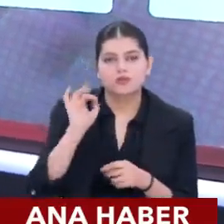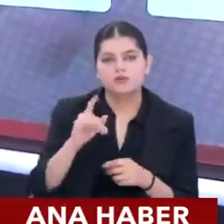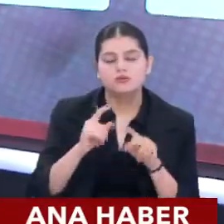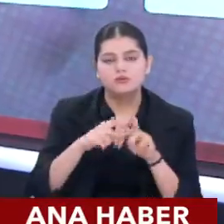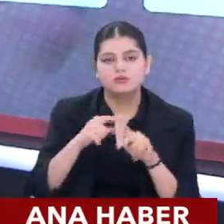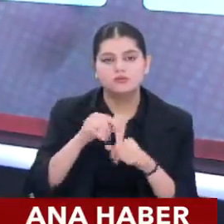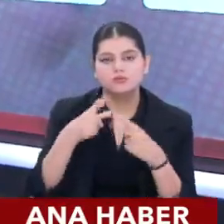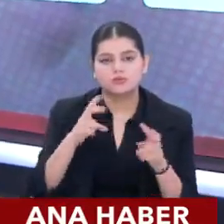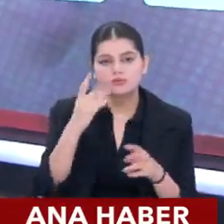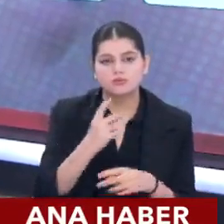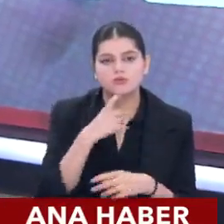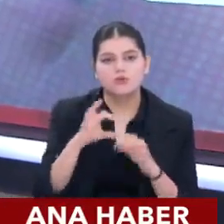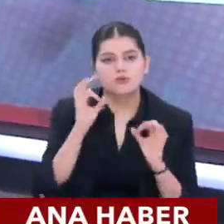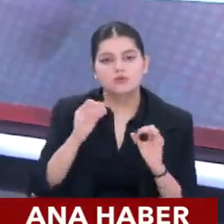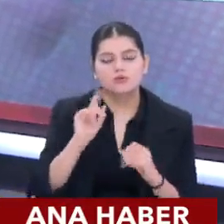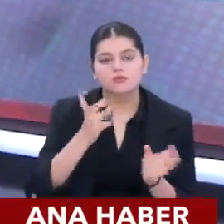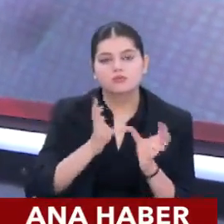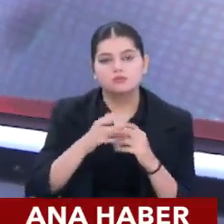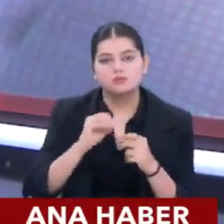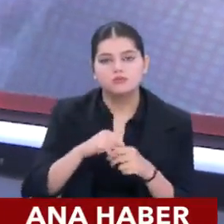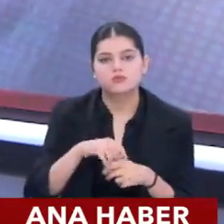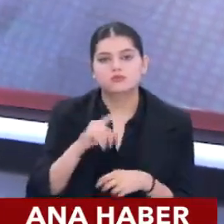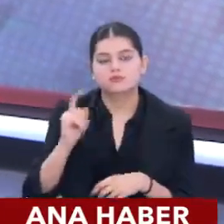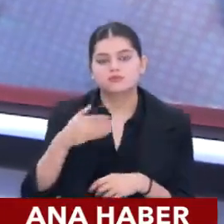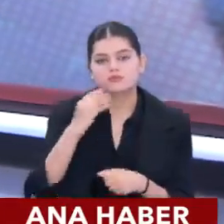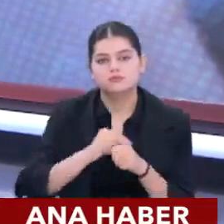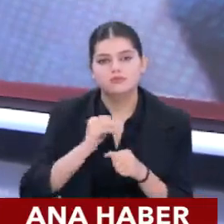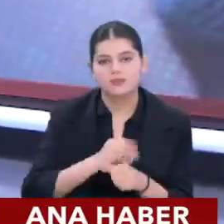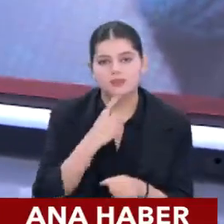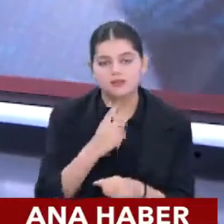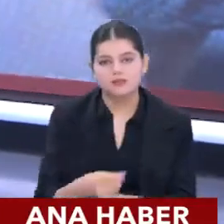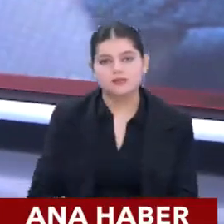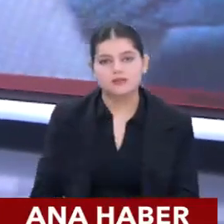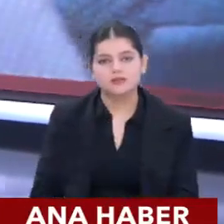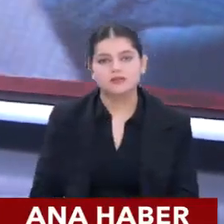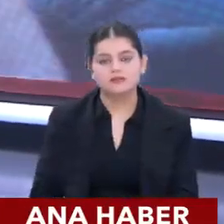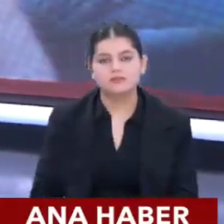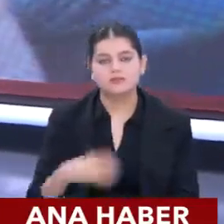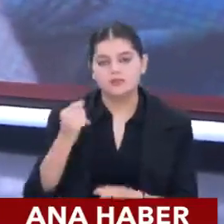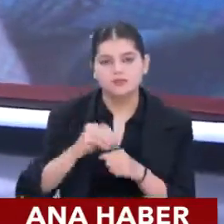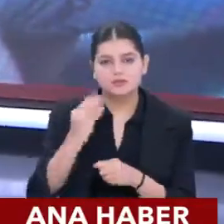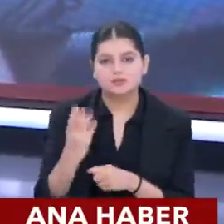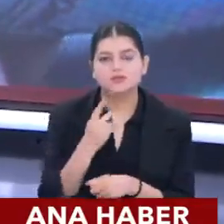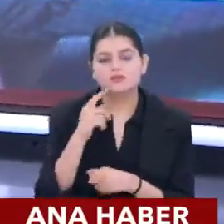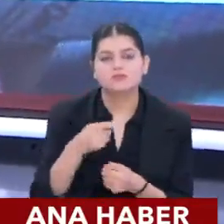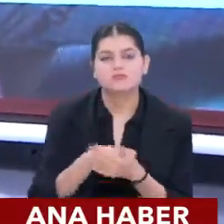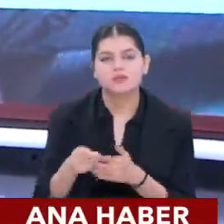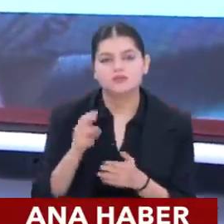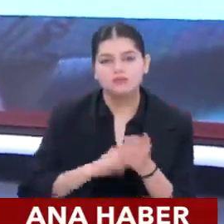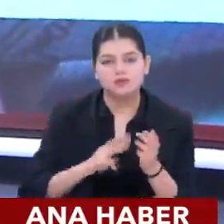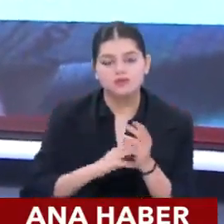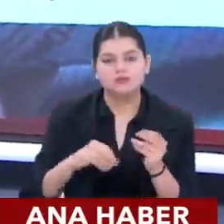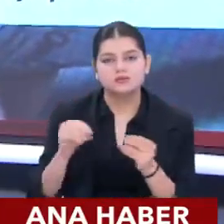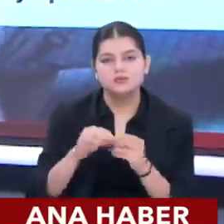vadeli planlardan başlayarak önemli bir kurumdur. Konulara vakıf birisi. Bütçeye tabii ki etkisi var. Bütçelerin maaşlara ve